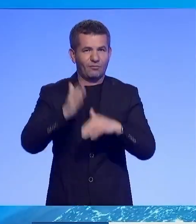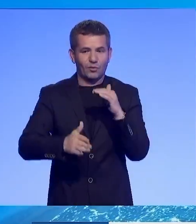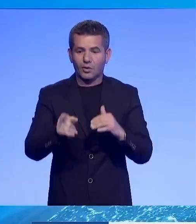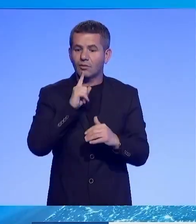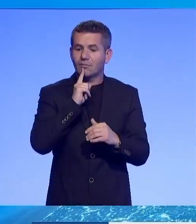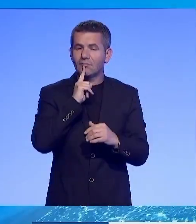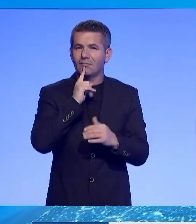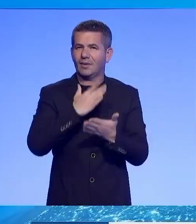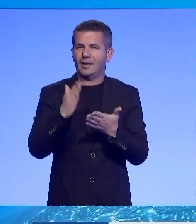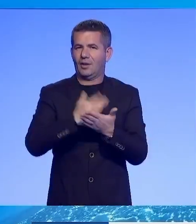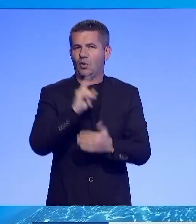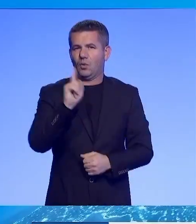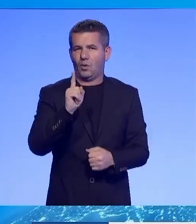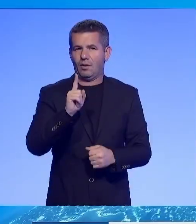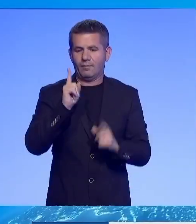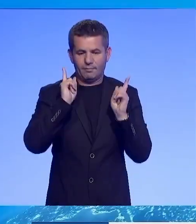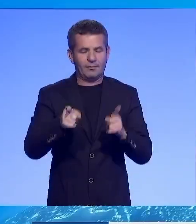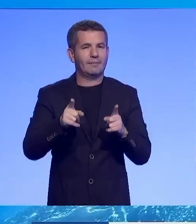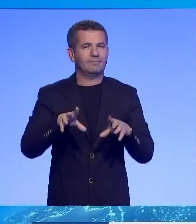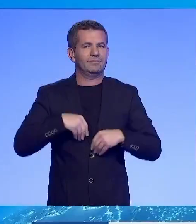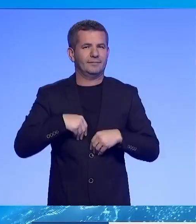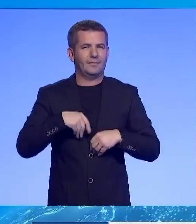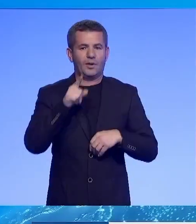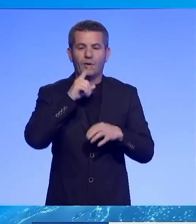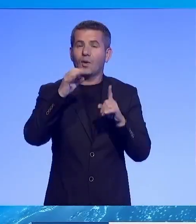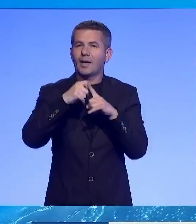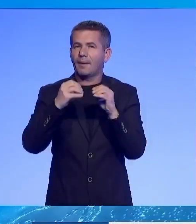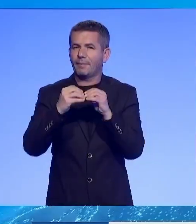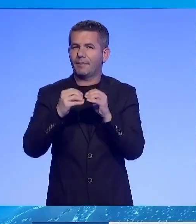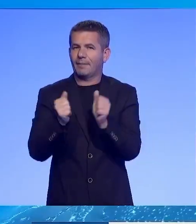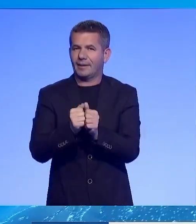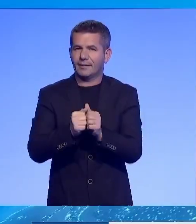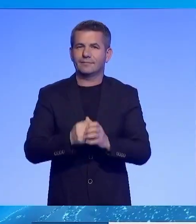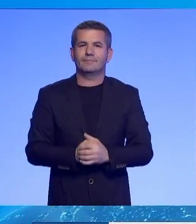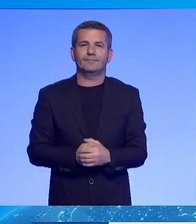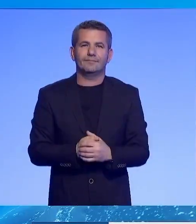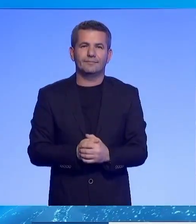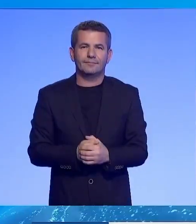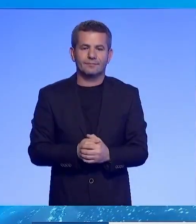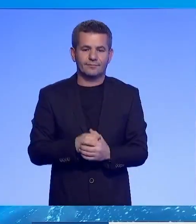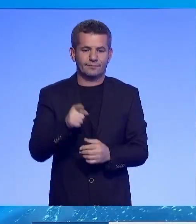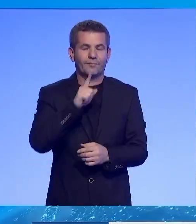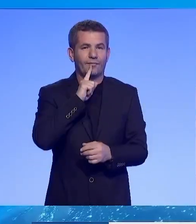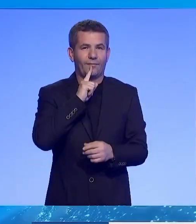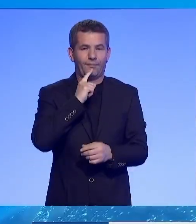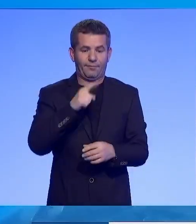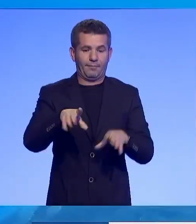ajo që nuk e ndanë njohje nga Serbia prej ulses në OKB. Njohja nga Serbia,